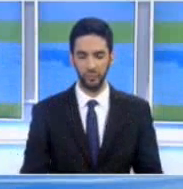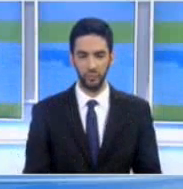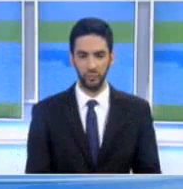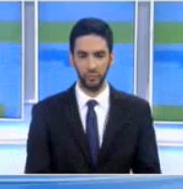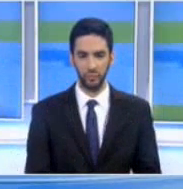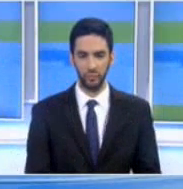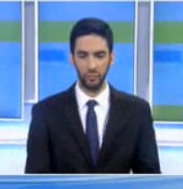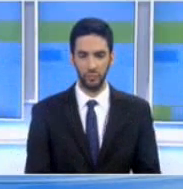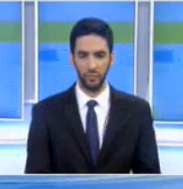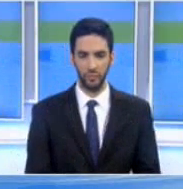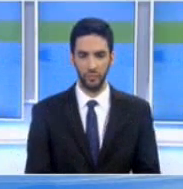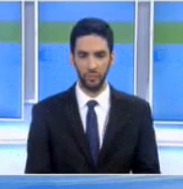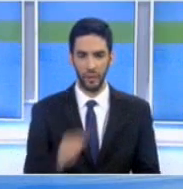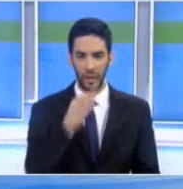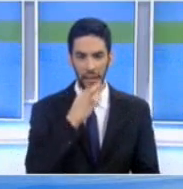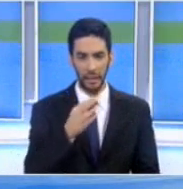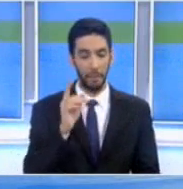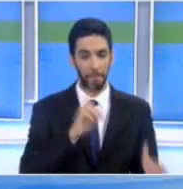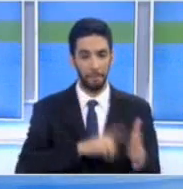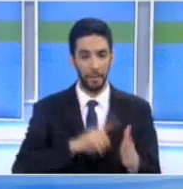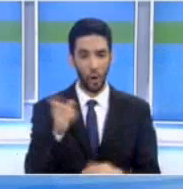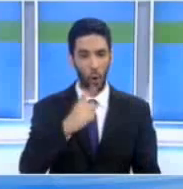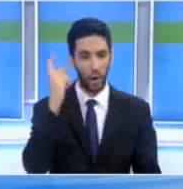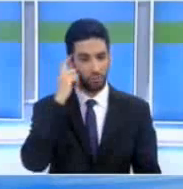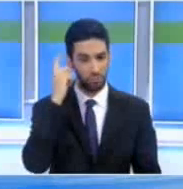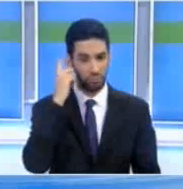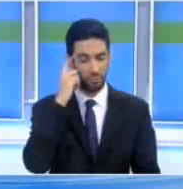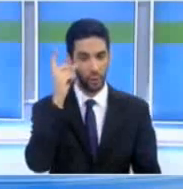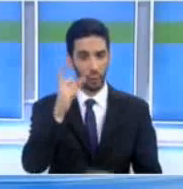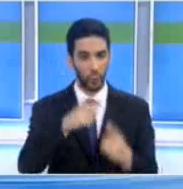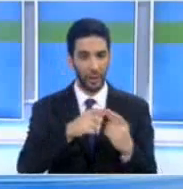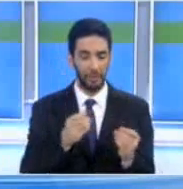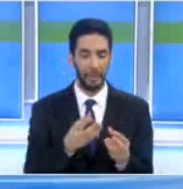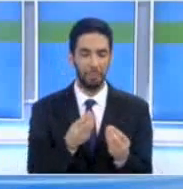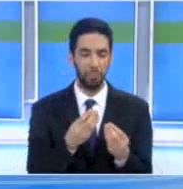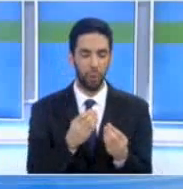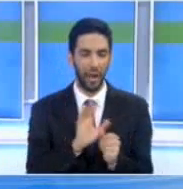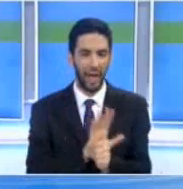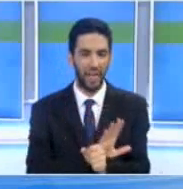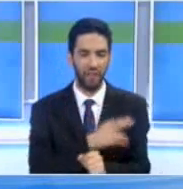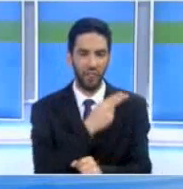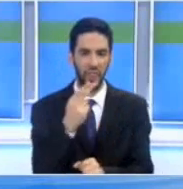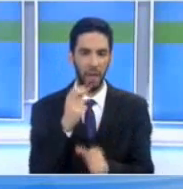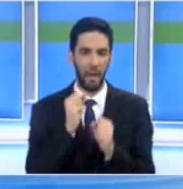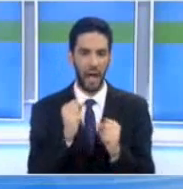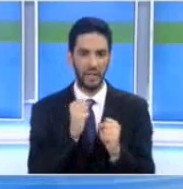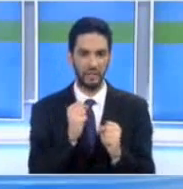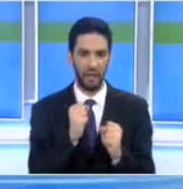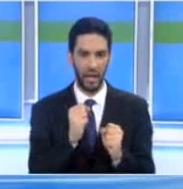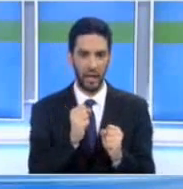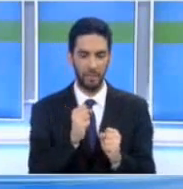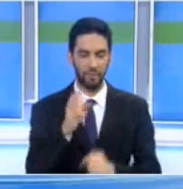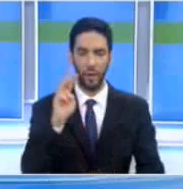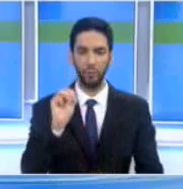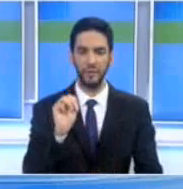όλοι γνωρίζουν πόσο ευαίσθητο είναι και η Επικοκύπρη στο θέμα της ασφάλειας. Να θυμίωσουμε από πλευράς του κυρίου Ακίντζη στις δηλώσεις που έχουν